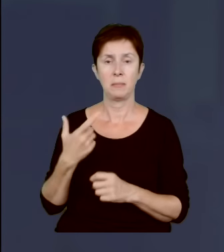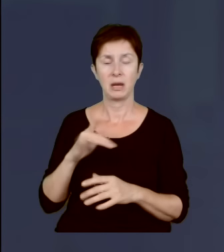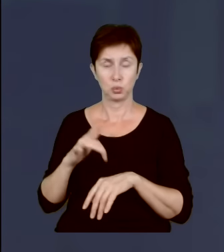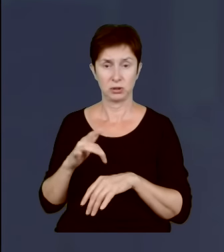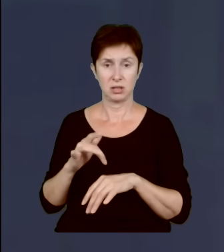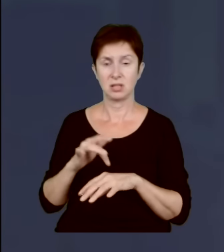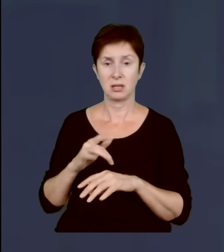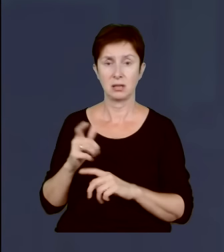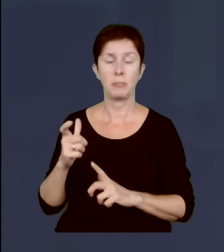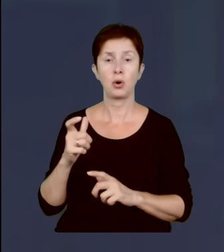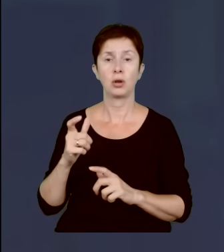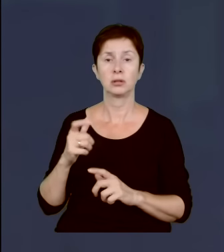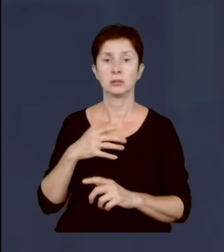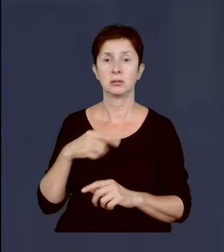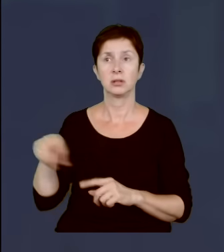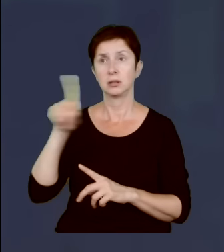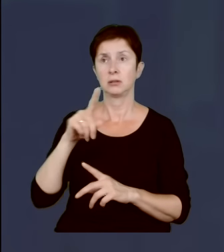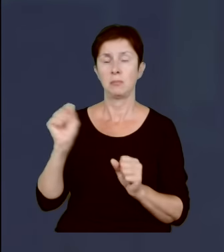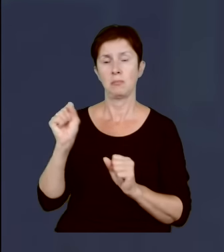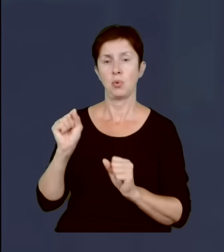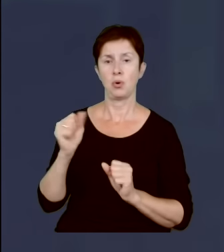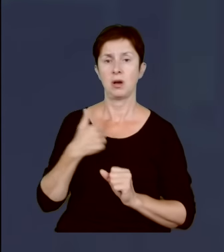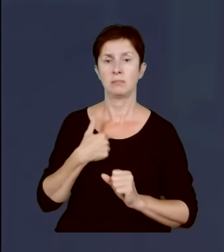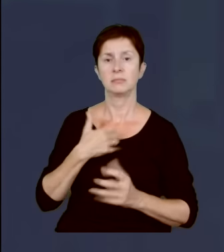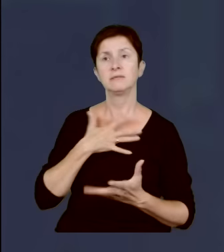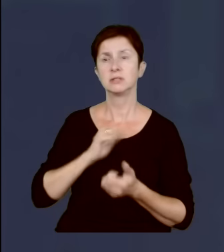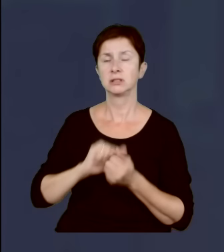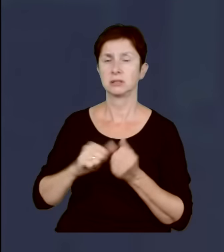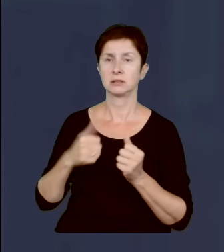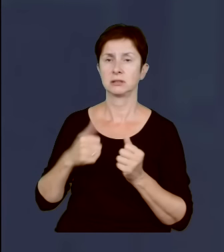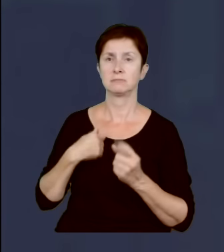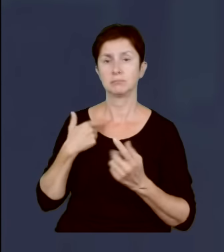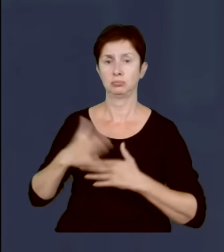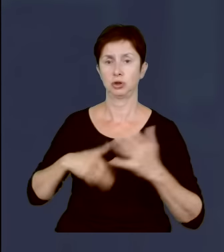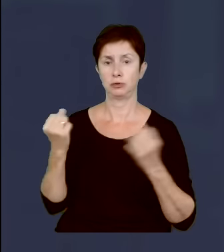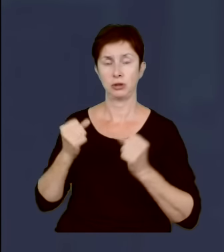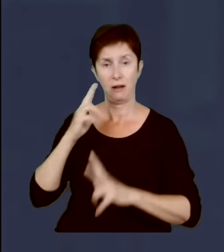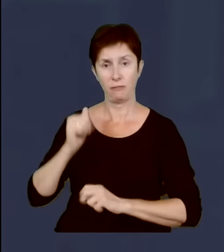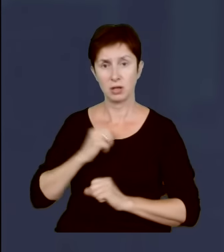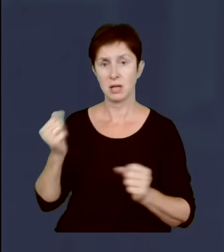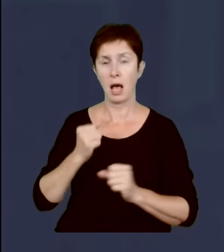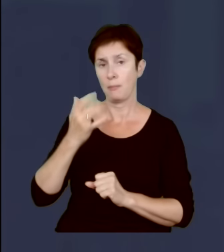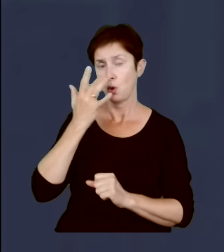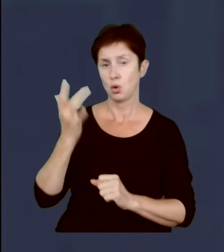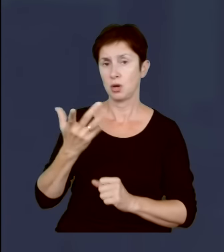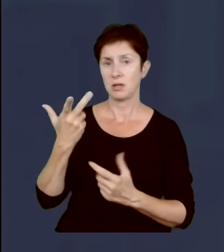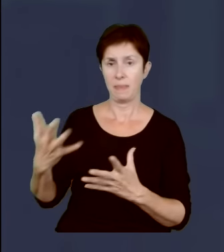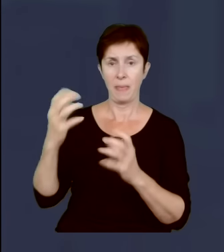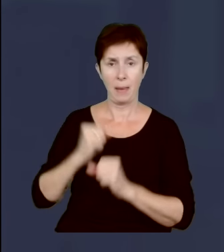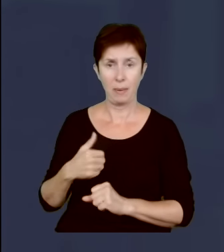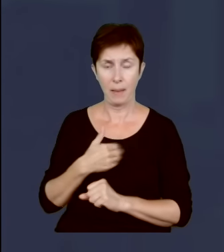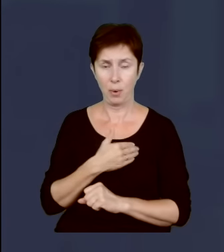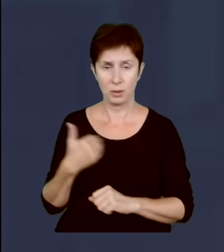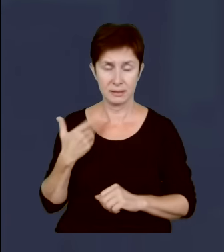odstraszanie. Przecież o to nam właśnie chodzi, żeby zbudować tak silne Wojsko Polskie, żeby Rosja nie napadła na nasz kraj. Ale